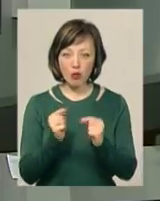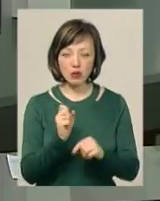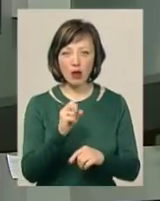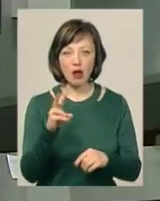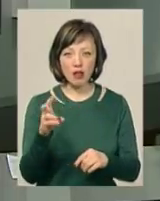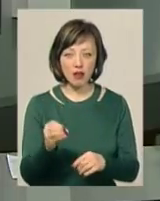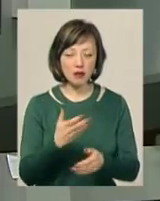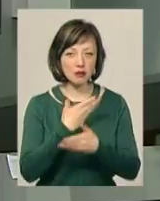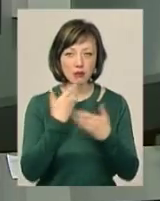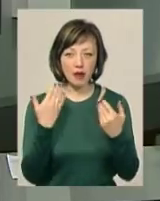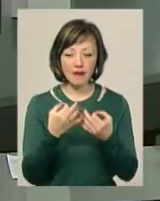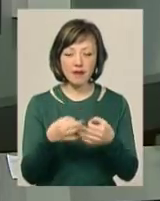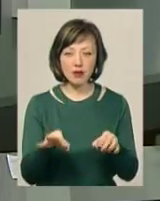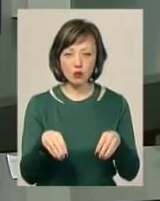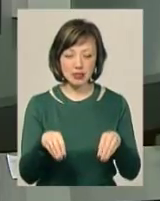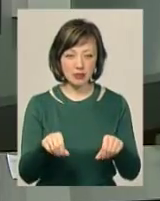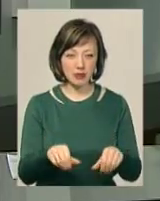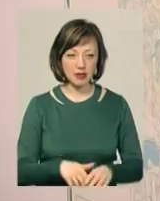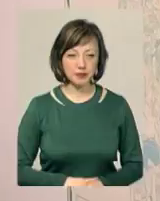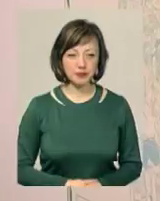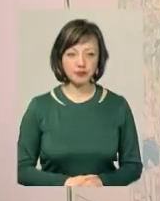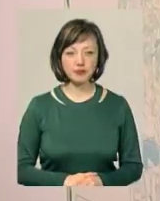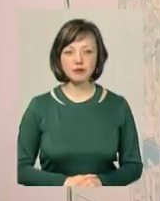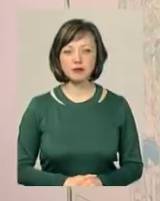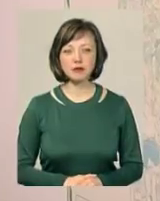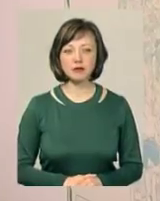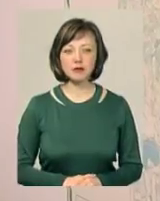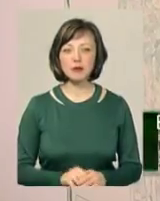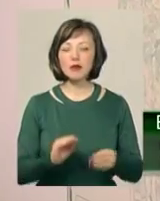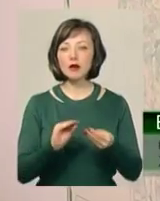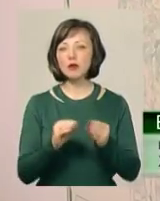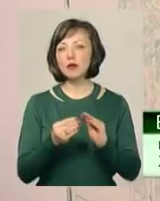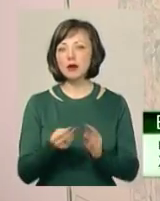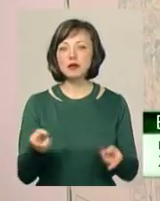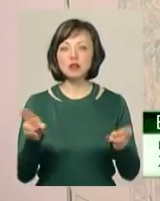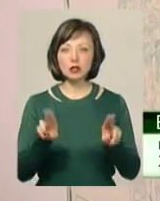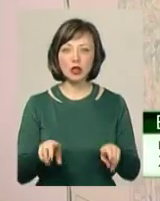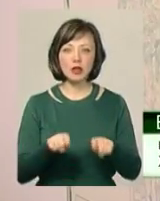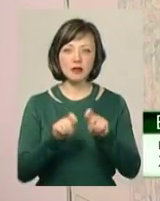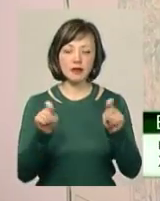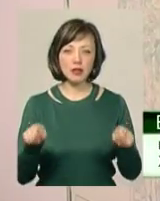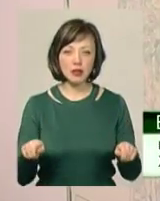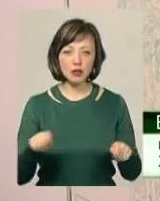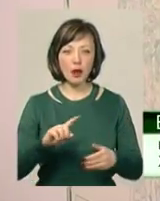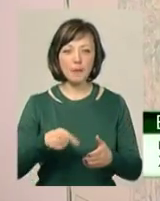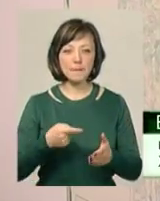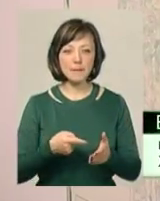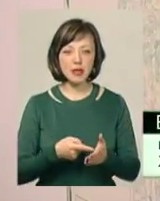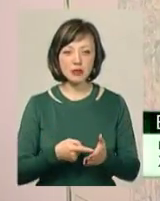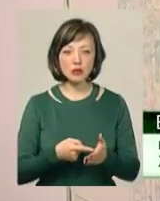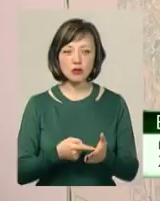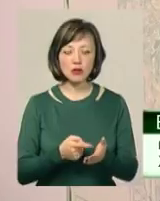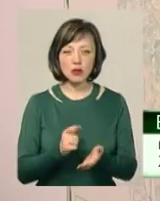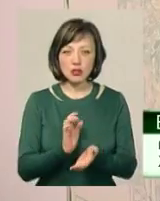для цього немає вільної землі. Проблема залишається відкритою, місто досить таки